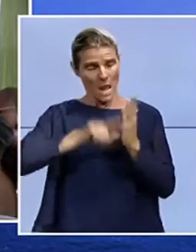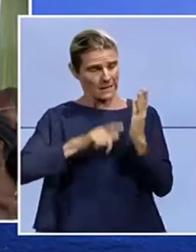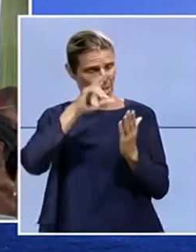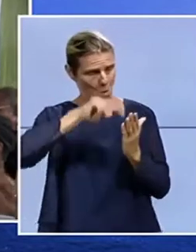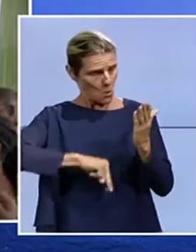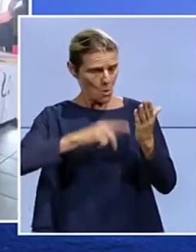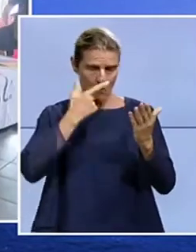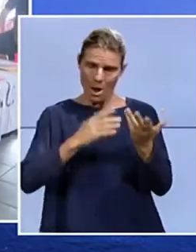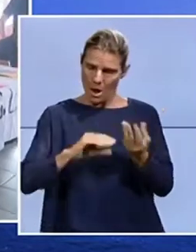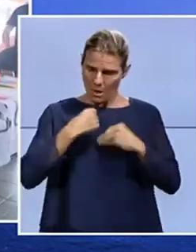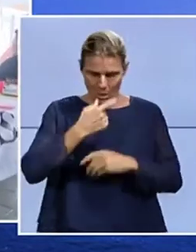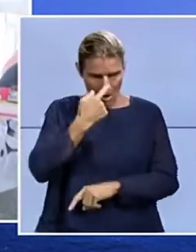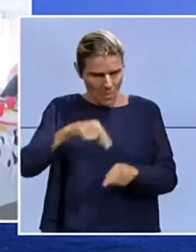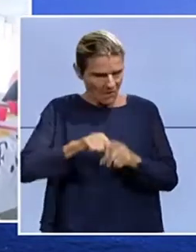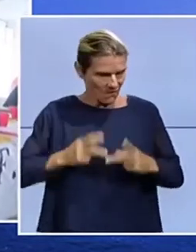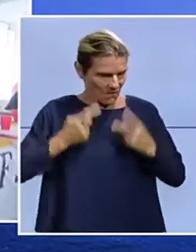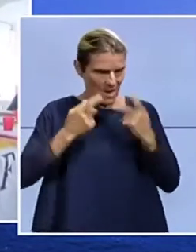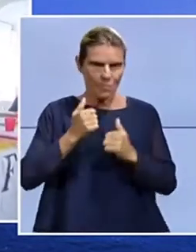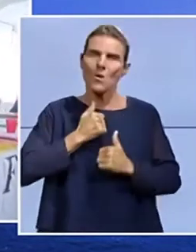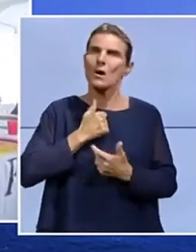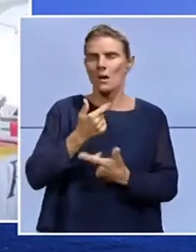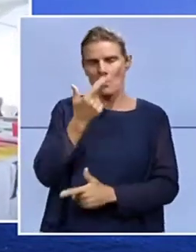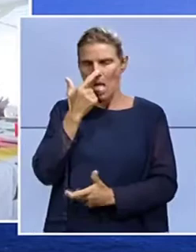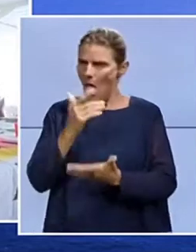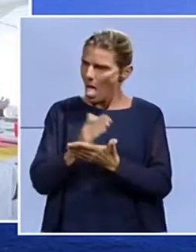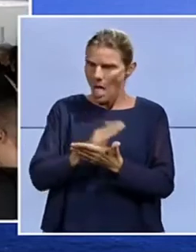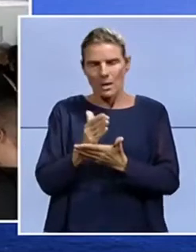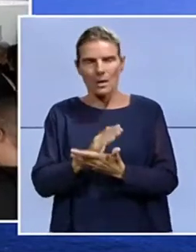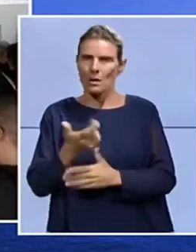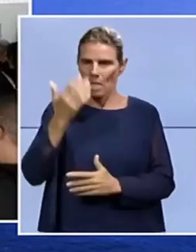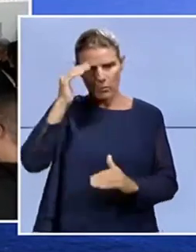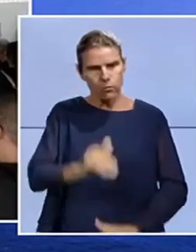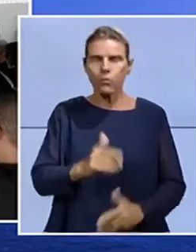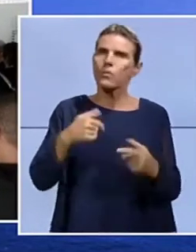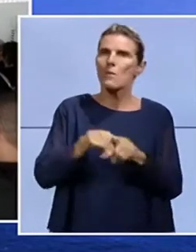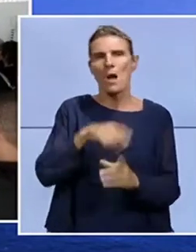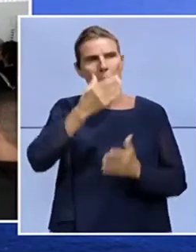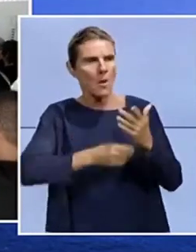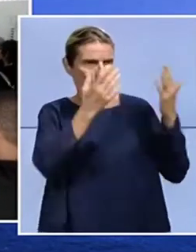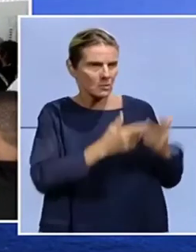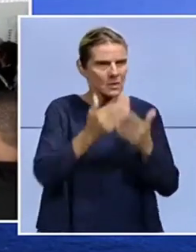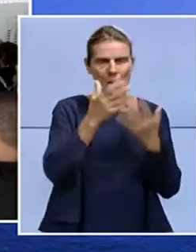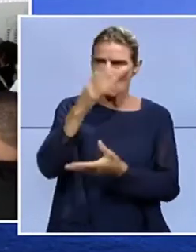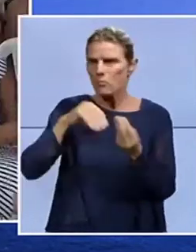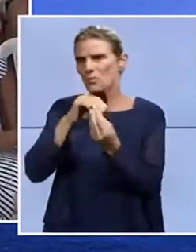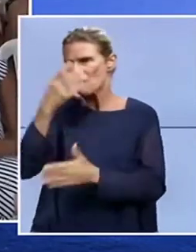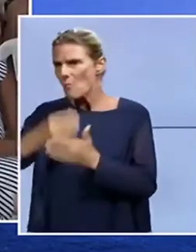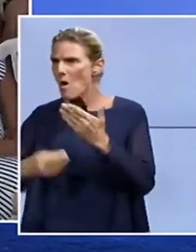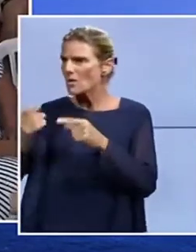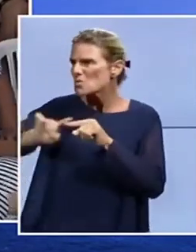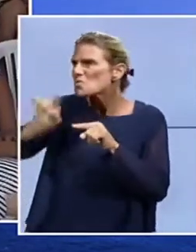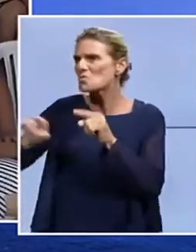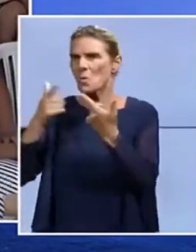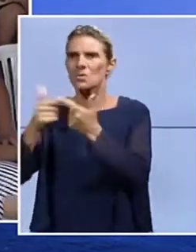fait un burn-out il y a deux ans. Le malaise de ses fonctionnaires est palpable. Au manque de personnel s'ajoutent les problèmes sanitaires graves rencontrés dans les